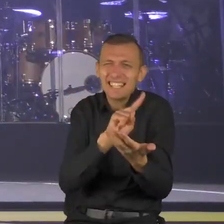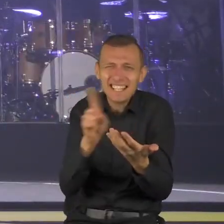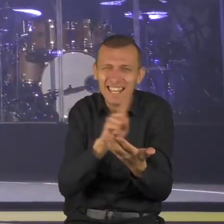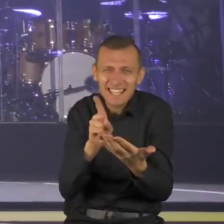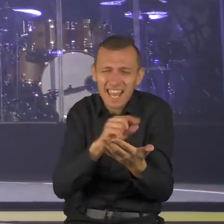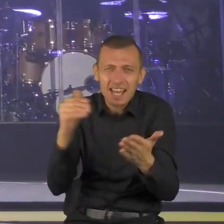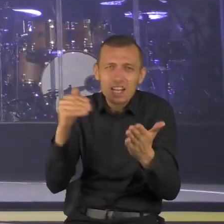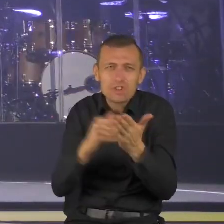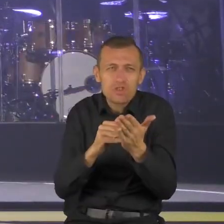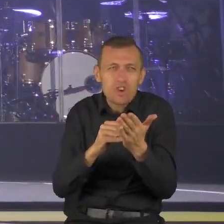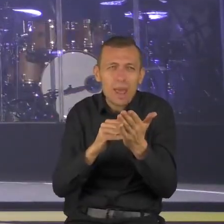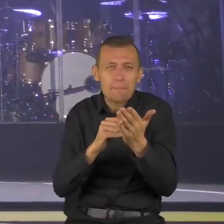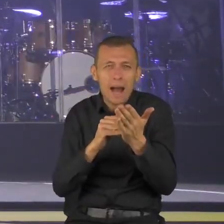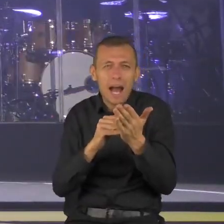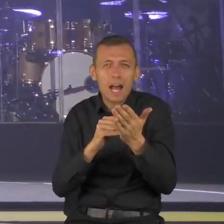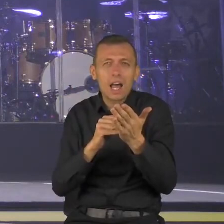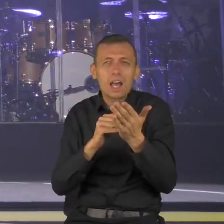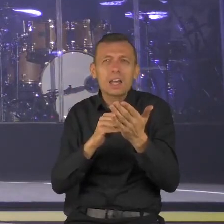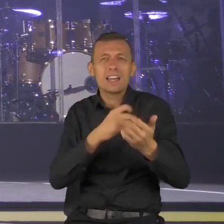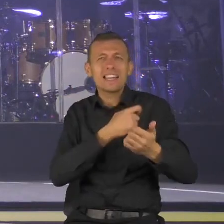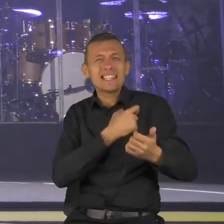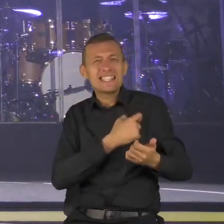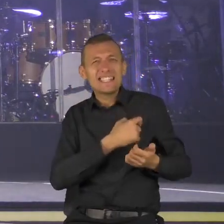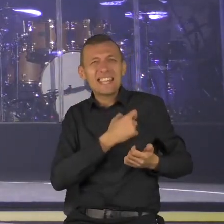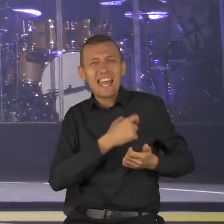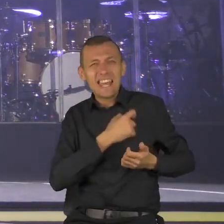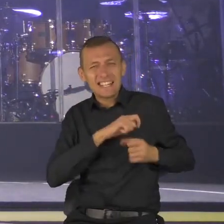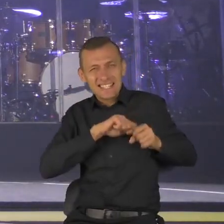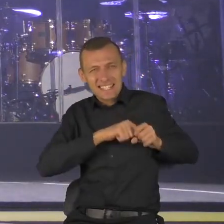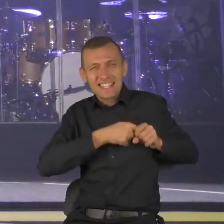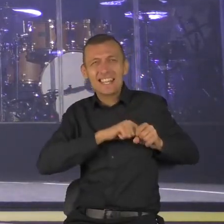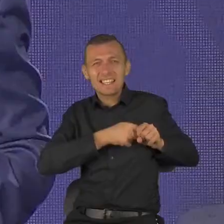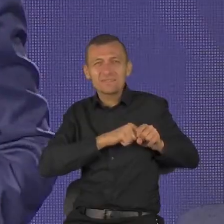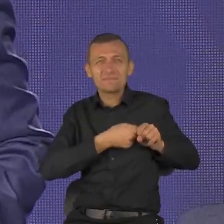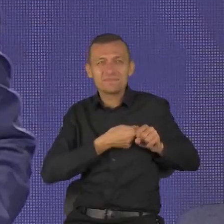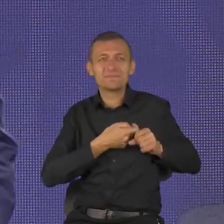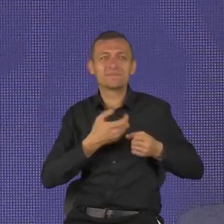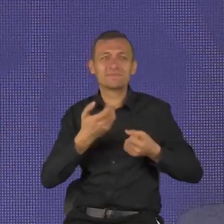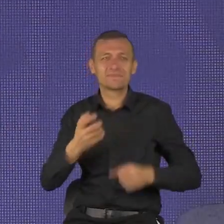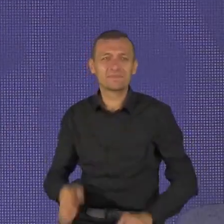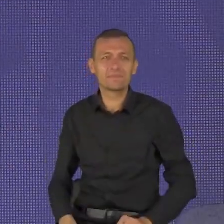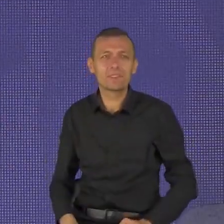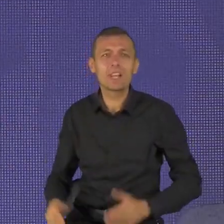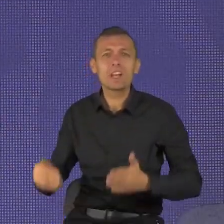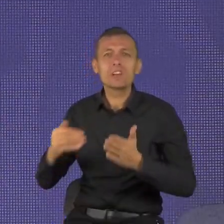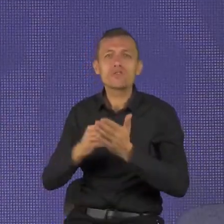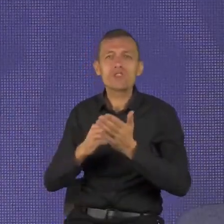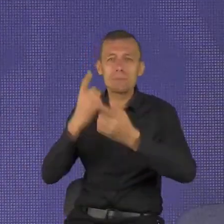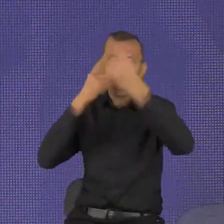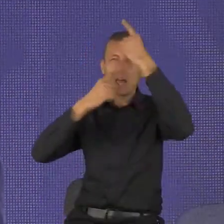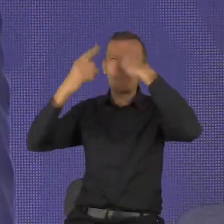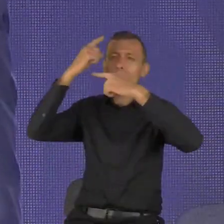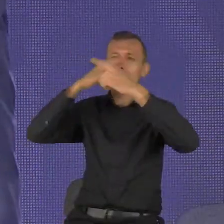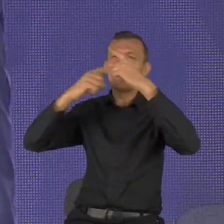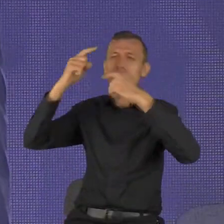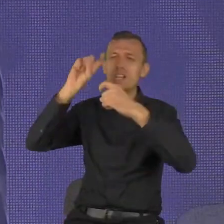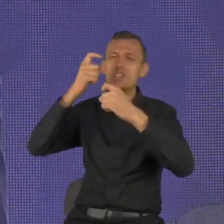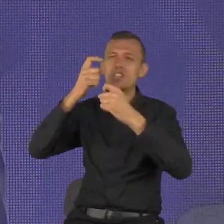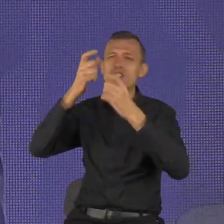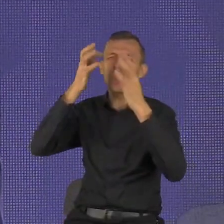oczyszczenia twojego kalendarza. To zaczyna się od bycia zadowolonym z tego, co już masz i kim jesteś.